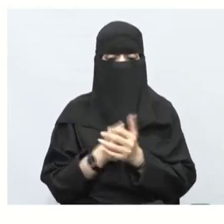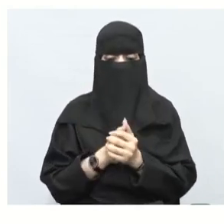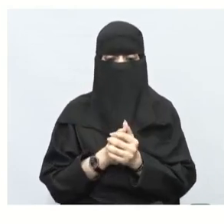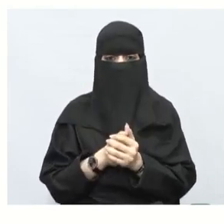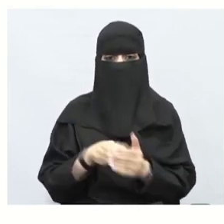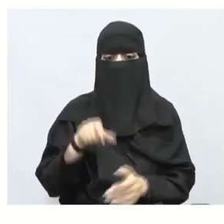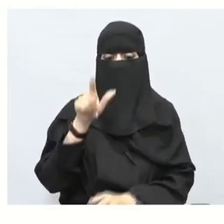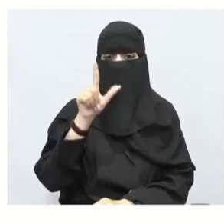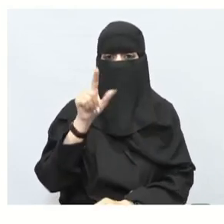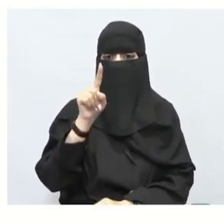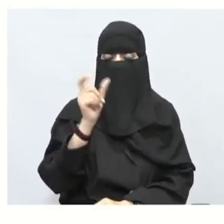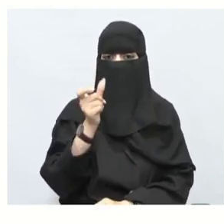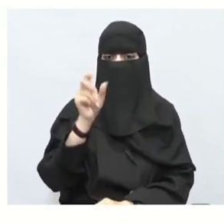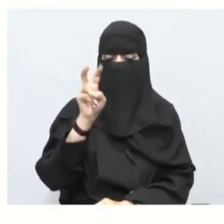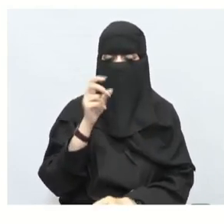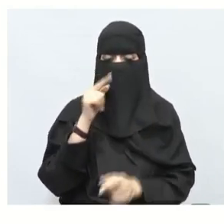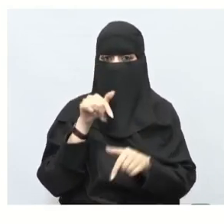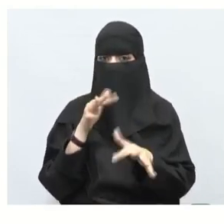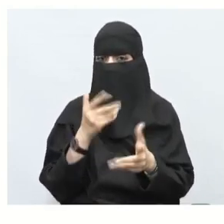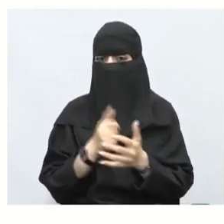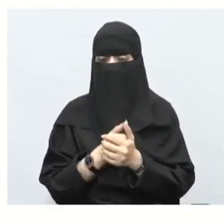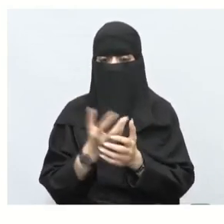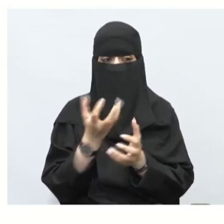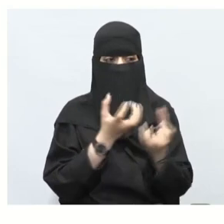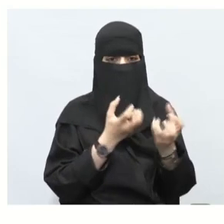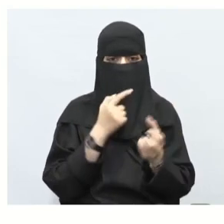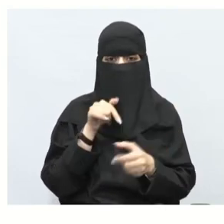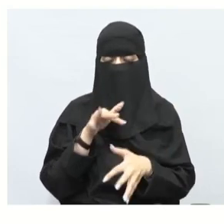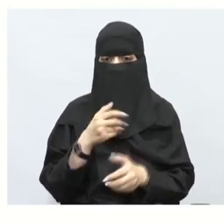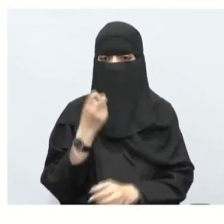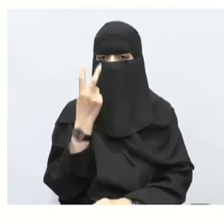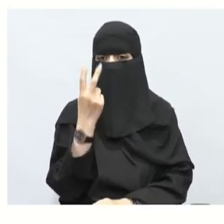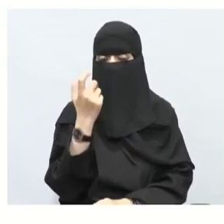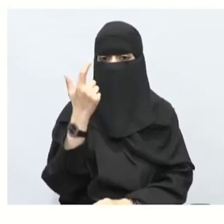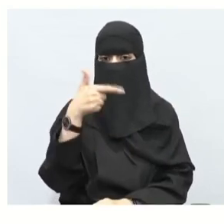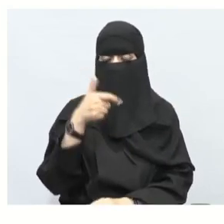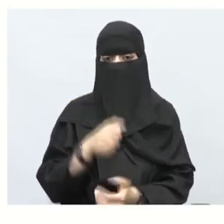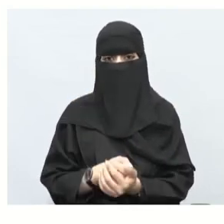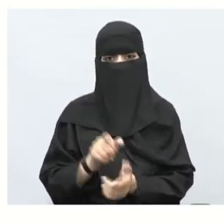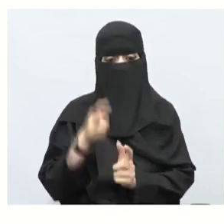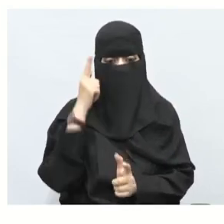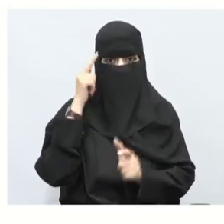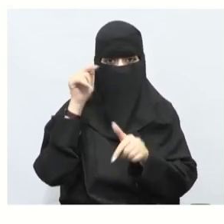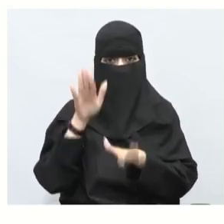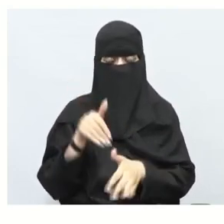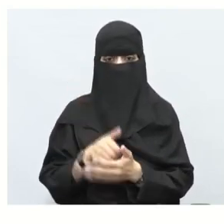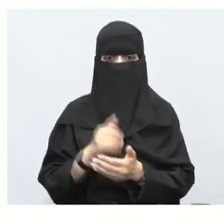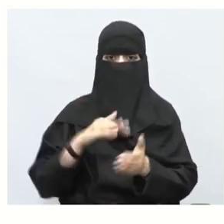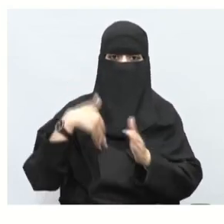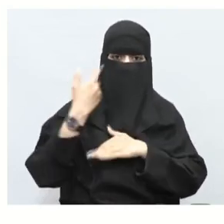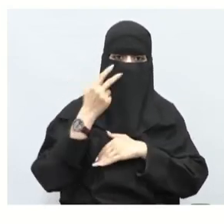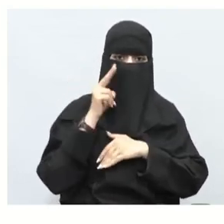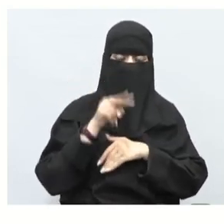فهذه لبنى الآن كم لبنى الآن جمع الطوابع؟ اثنان وسبعون إذن لبنى معلومة خلاص طيب نروح